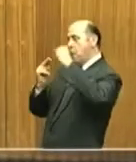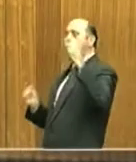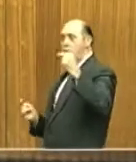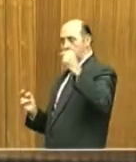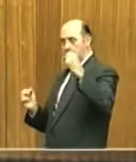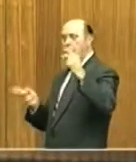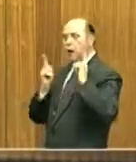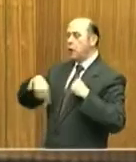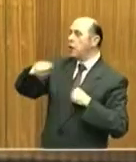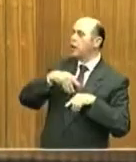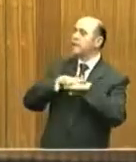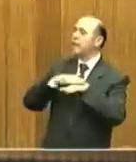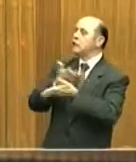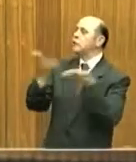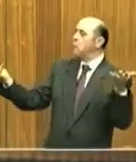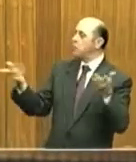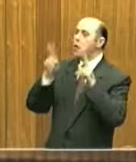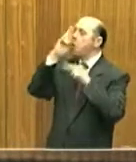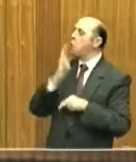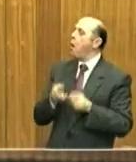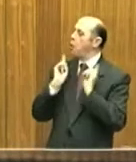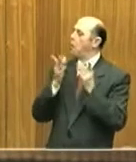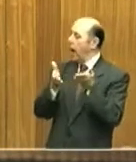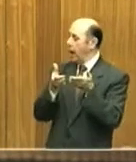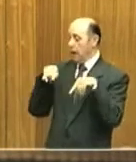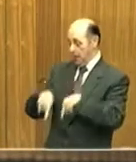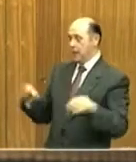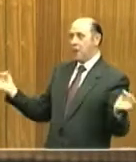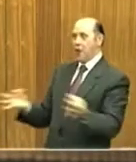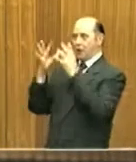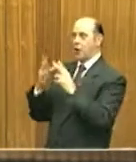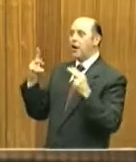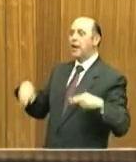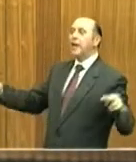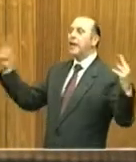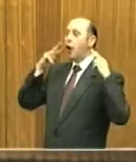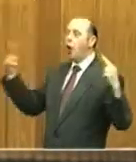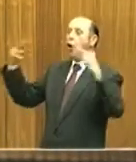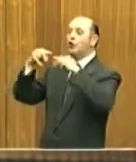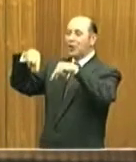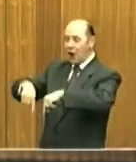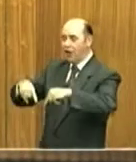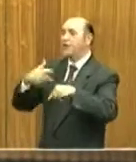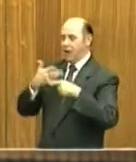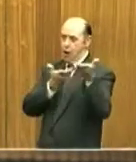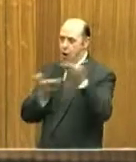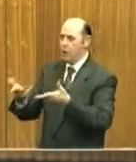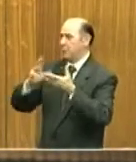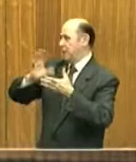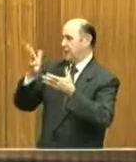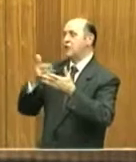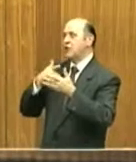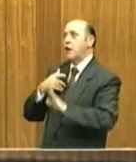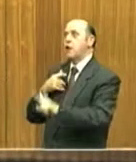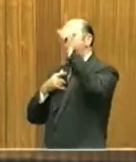pubblici? Di questo vogliamo discutere in questo incontro insieme ai nostri ospiti che arrivano da tanti paesi della sponda